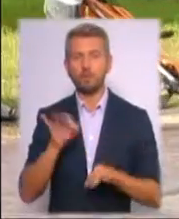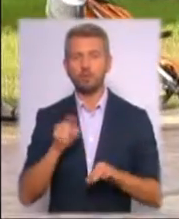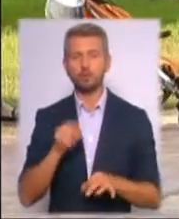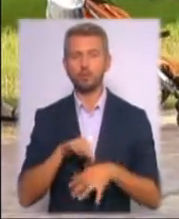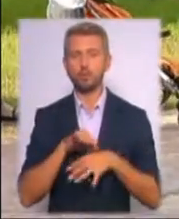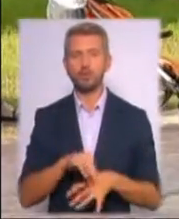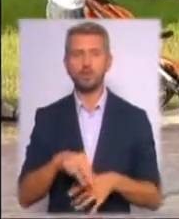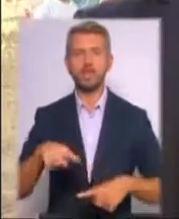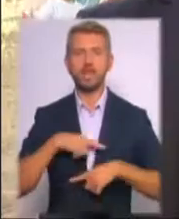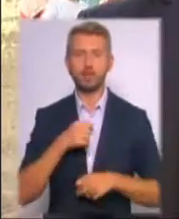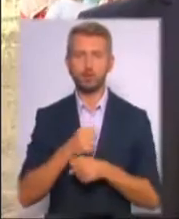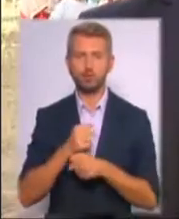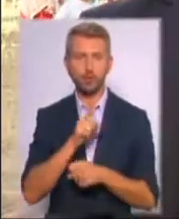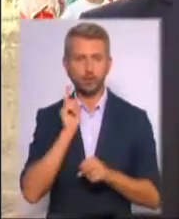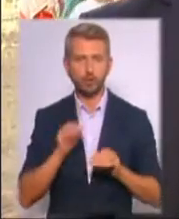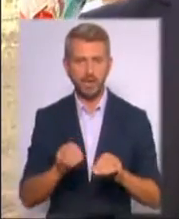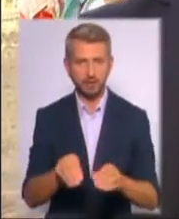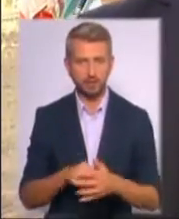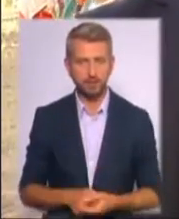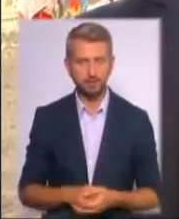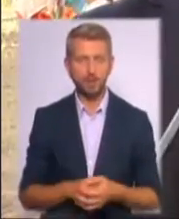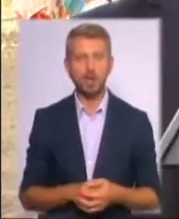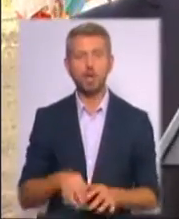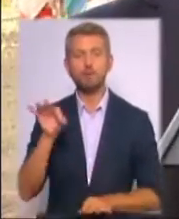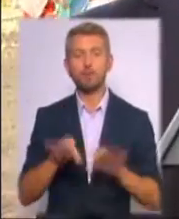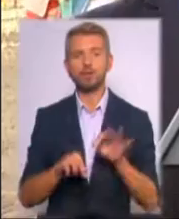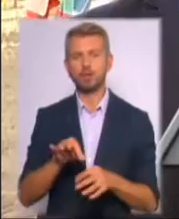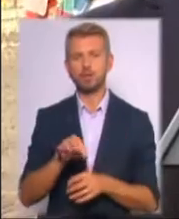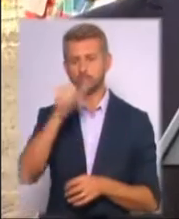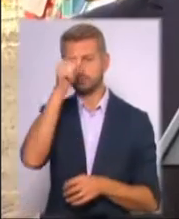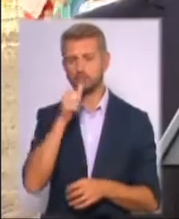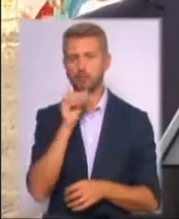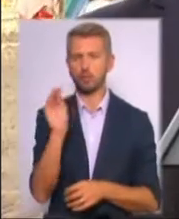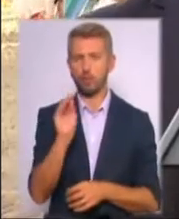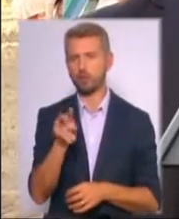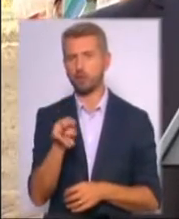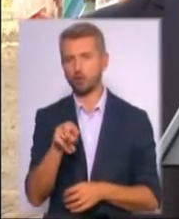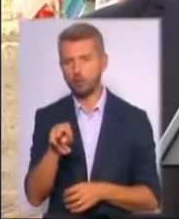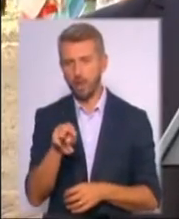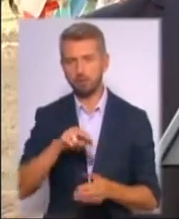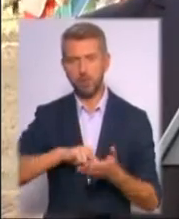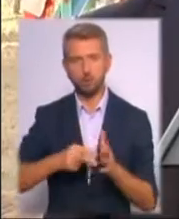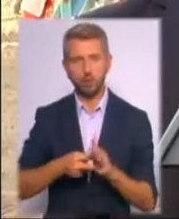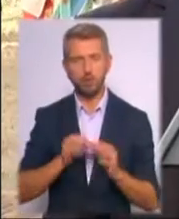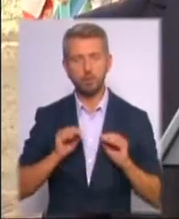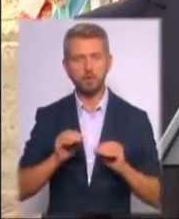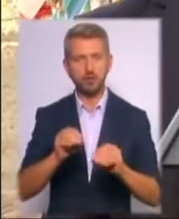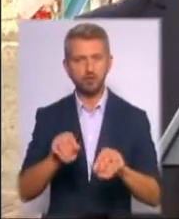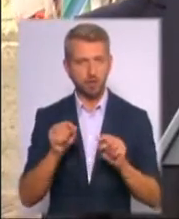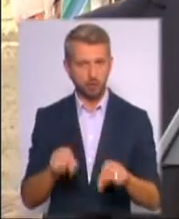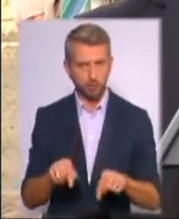роботи з озеленення. Восени, в жовтні, листопаді місяці планується висадження тут